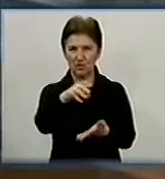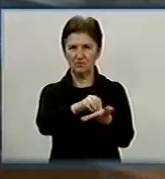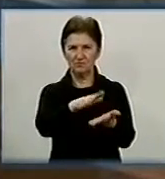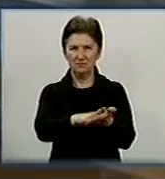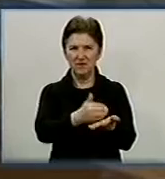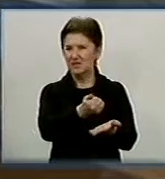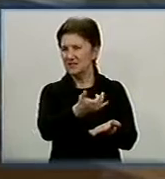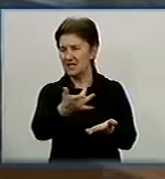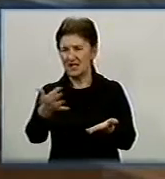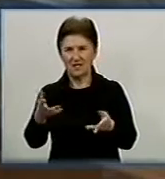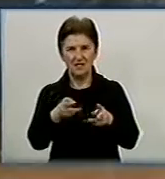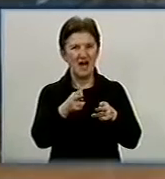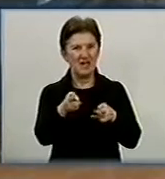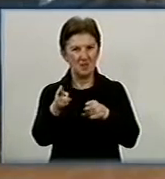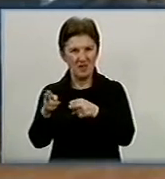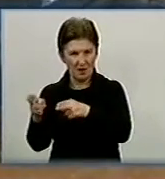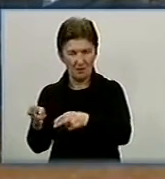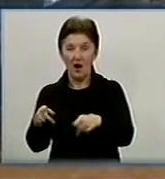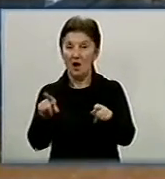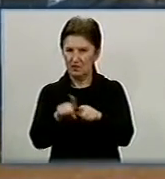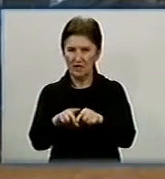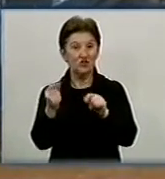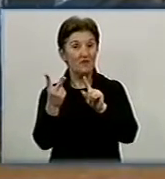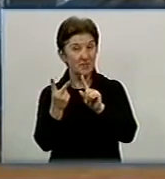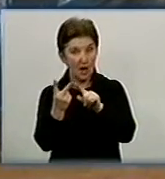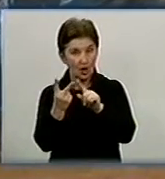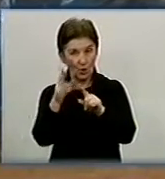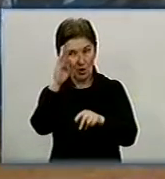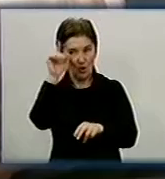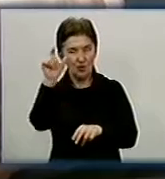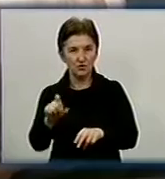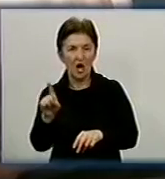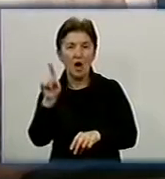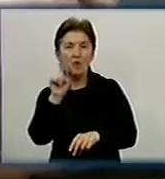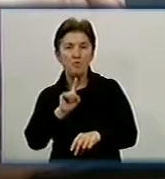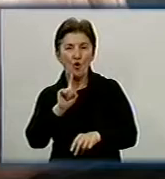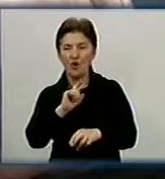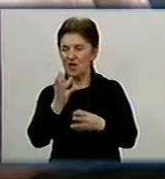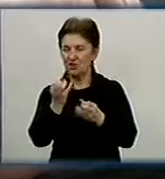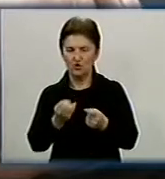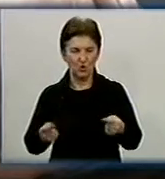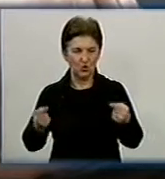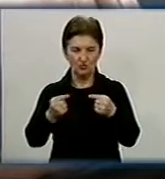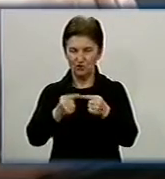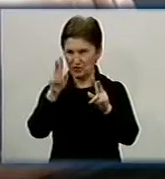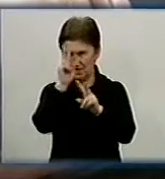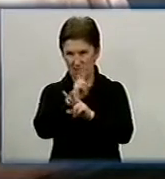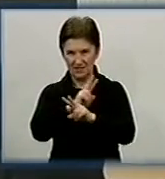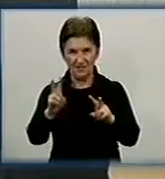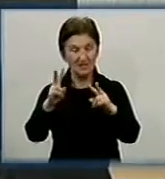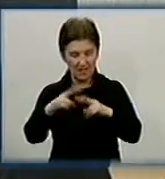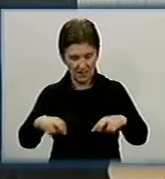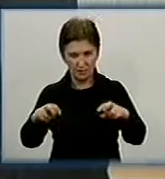кримінальних епізодів. Також ці справи фігурує ще один хлопець. Та поки не визначено, постане він перед судом у якості свідка чи співучасника.